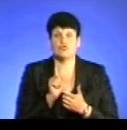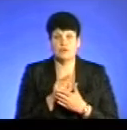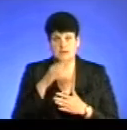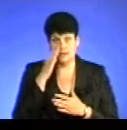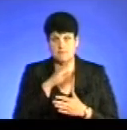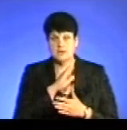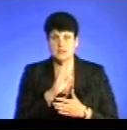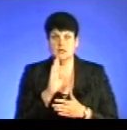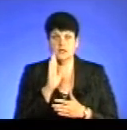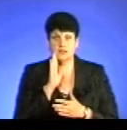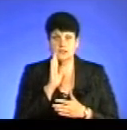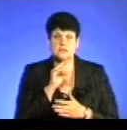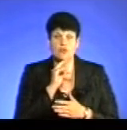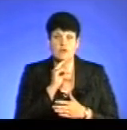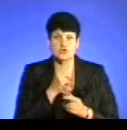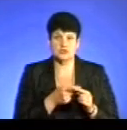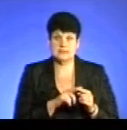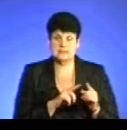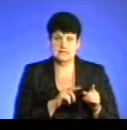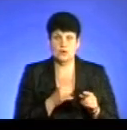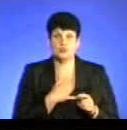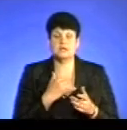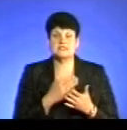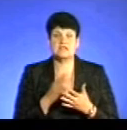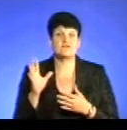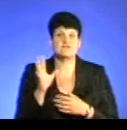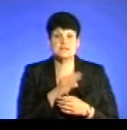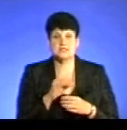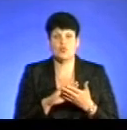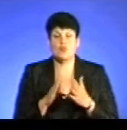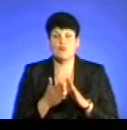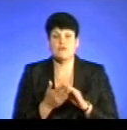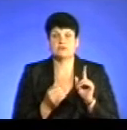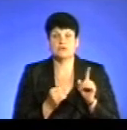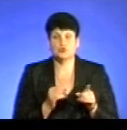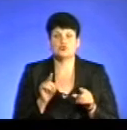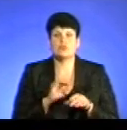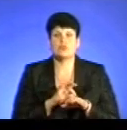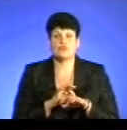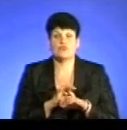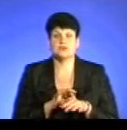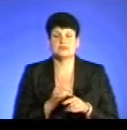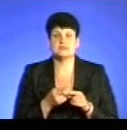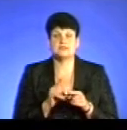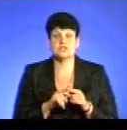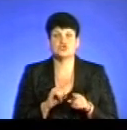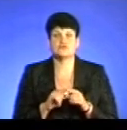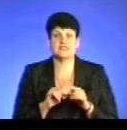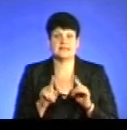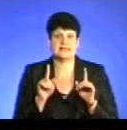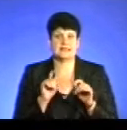зауважити це. У це всі умови для цього, щоб проводити, як я вже сказав, ті швидкі тести